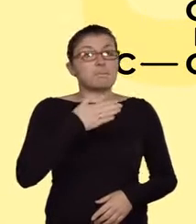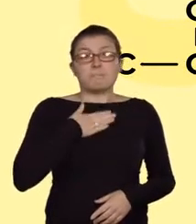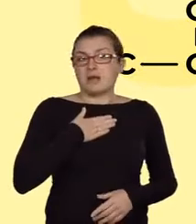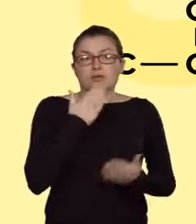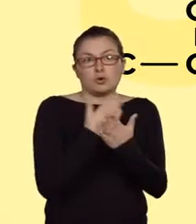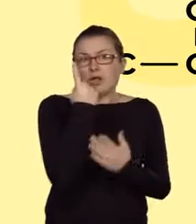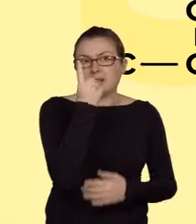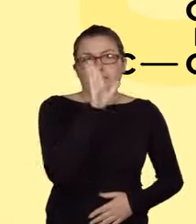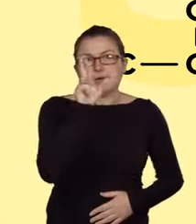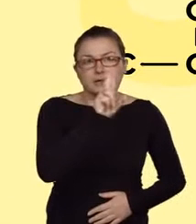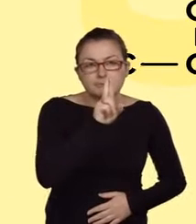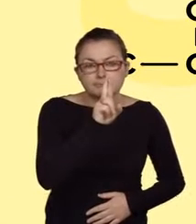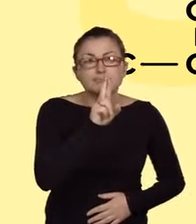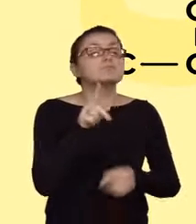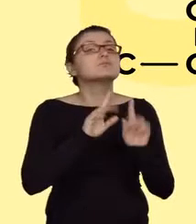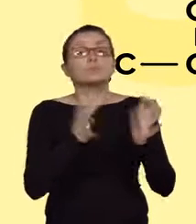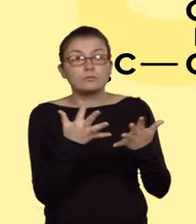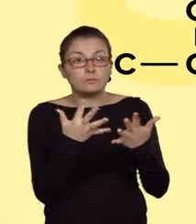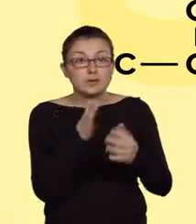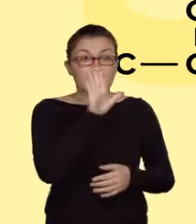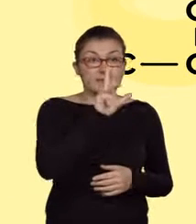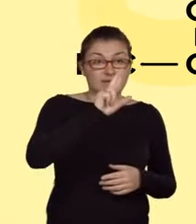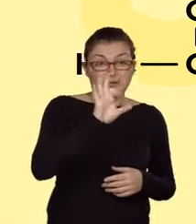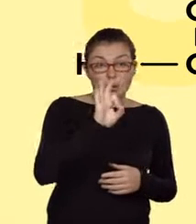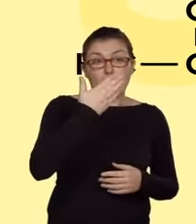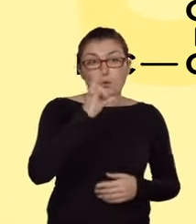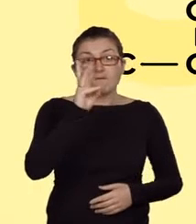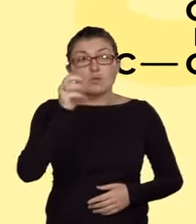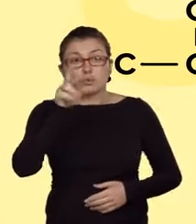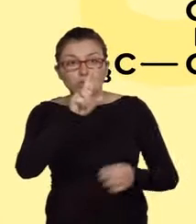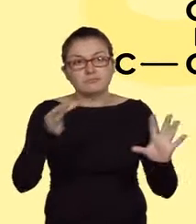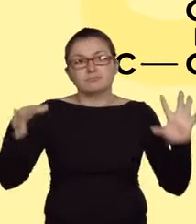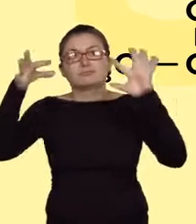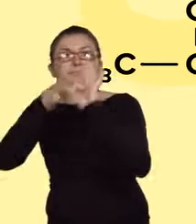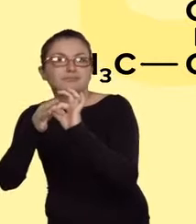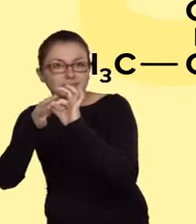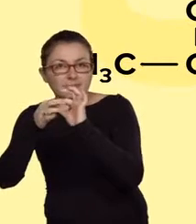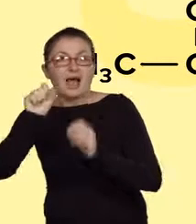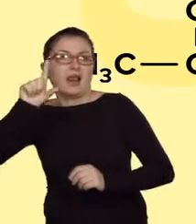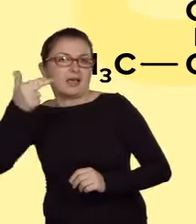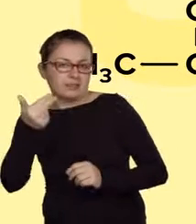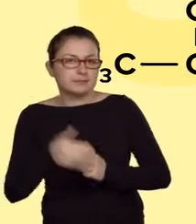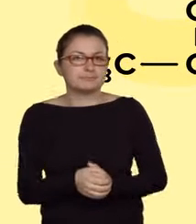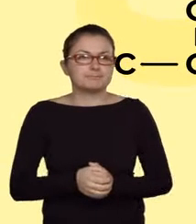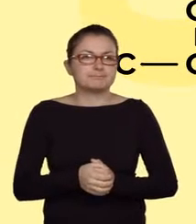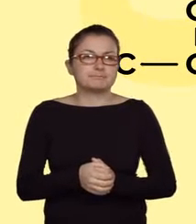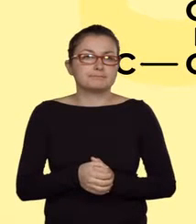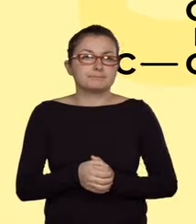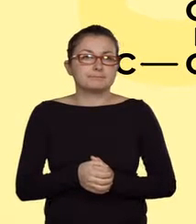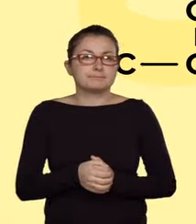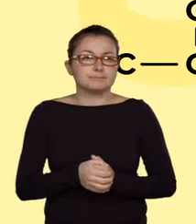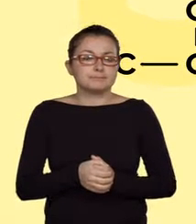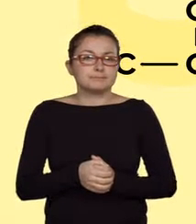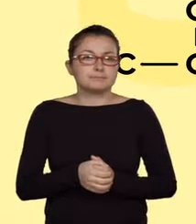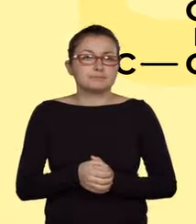że z alkenem musiał przereagować bromowodór. Aby otrzymać produkt, w którym atom bromu związany jest z